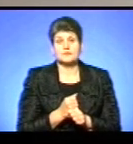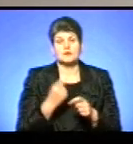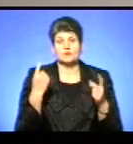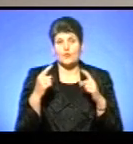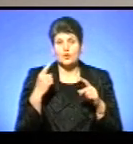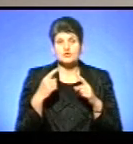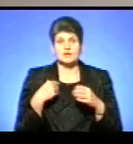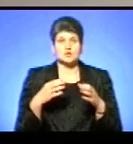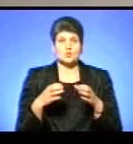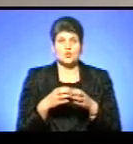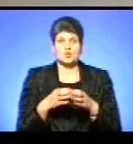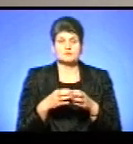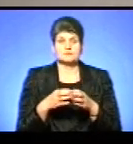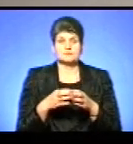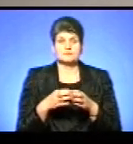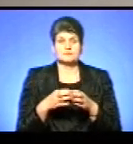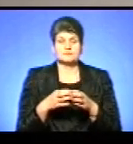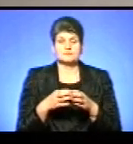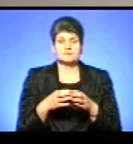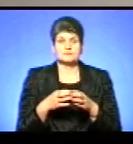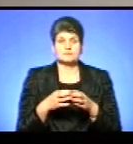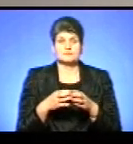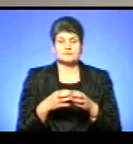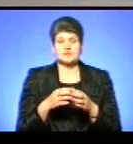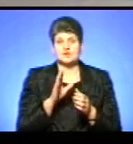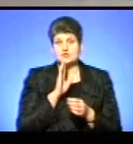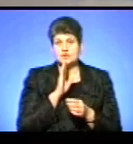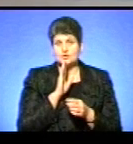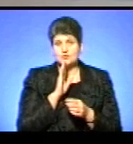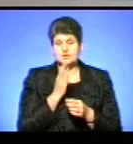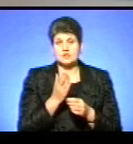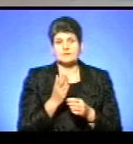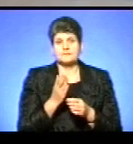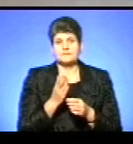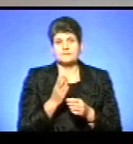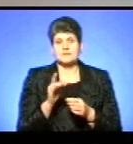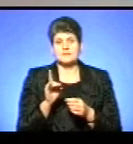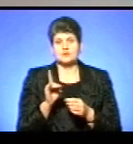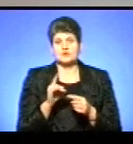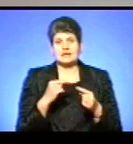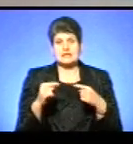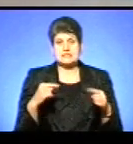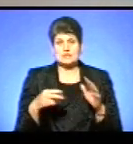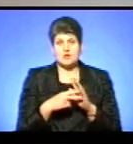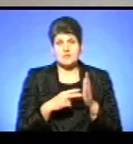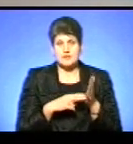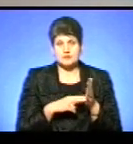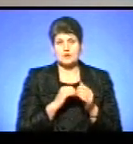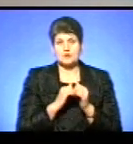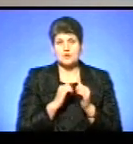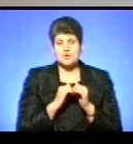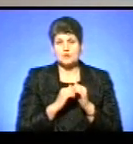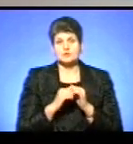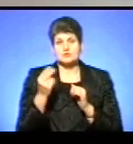Наш гурт, що жіночий, як я вже сказала, і що різноплановий, що кожна